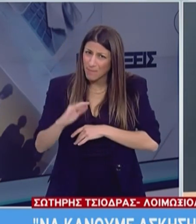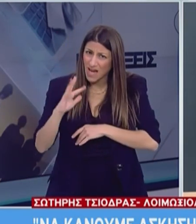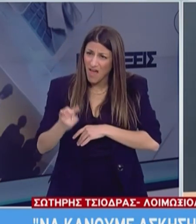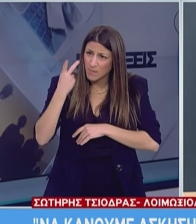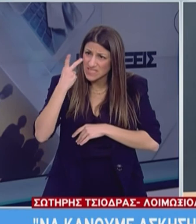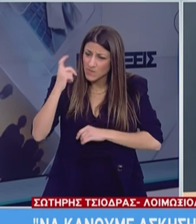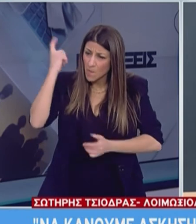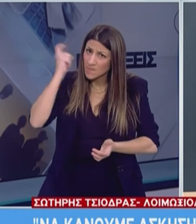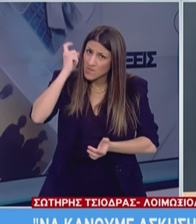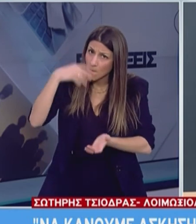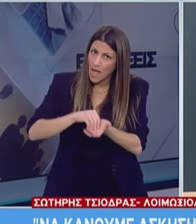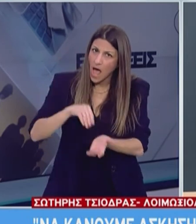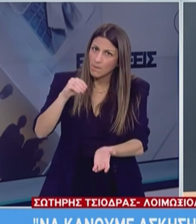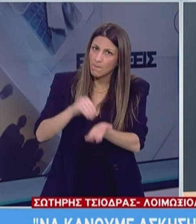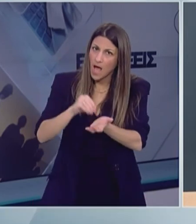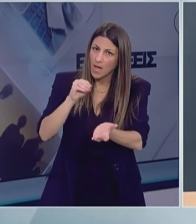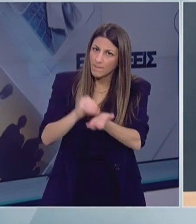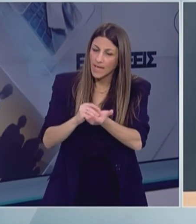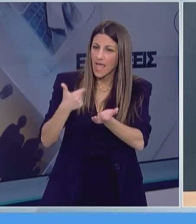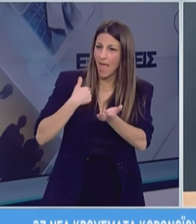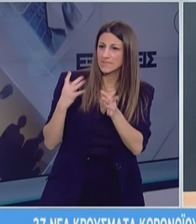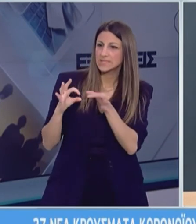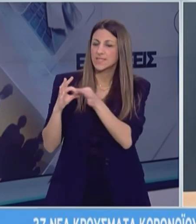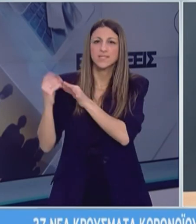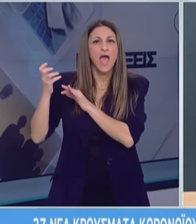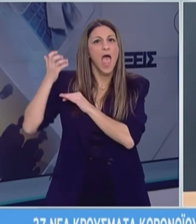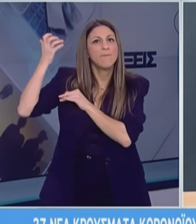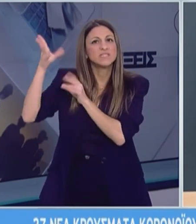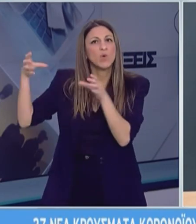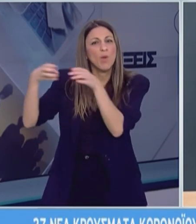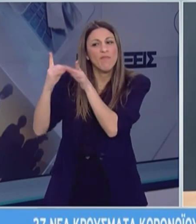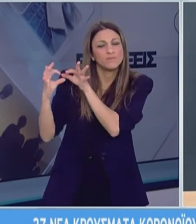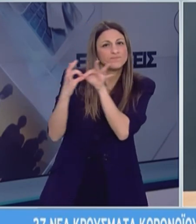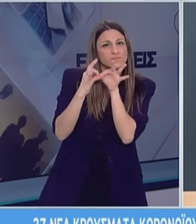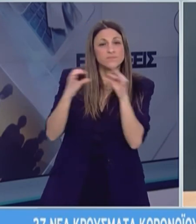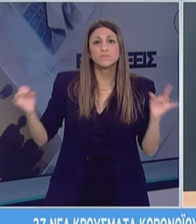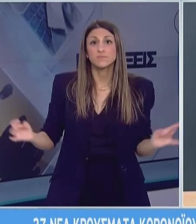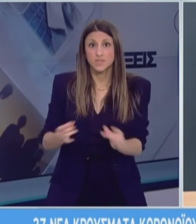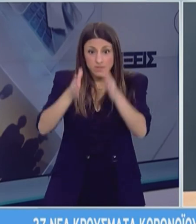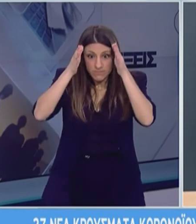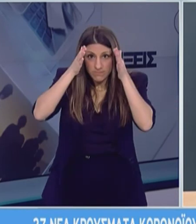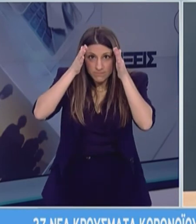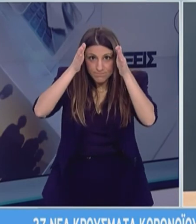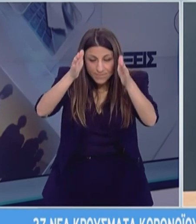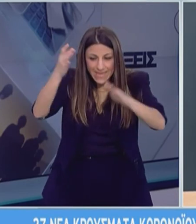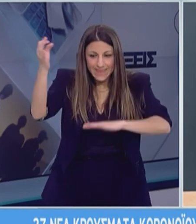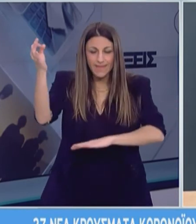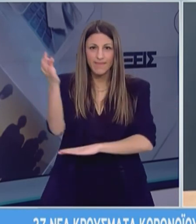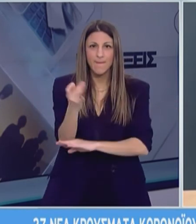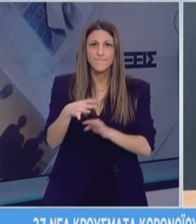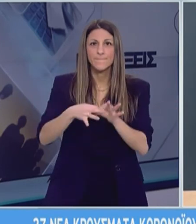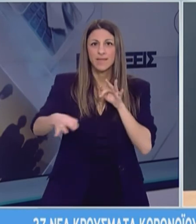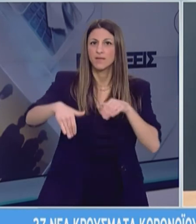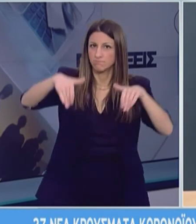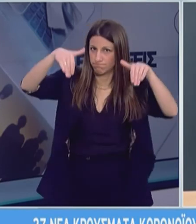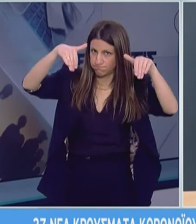σταθμίζουμε, την αξιολογούμε σε συνεργασία με το πιστημονικό μας προσωπικό. Εφόσον παραμείνουμε αφοσιωμένοι και συνεπίσης τα υπάρχοντα